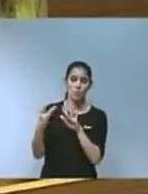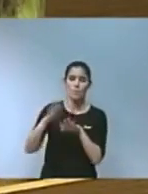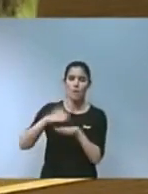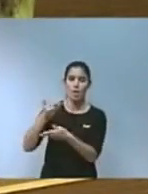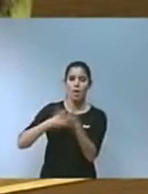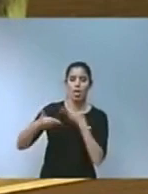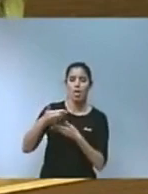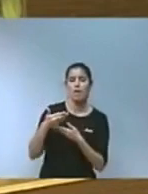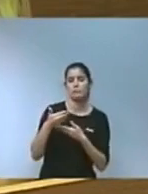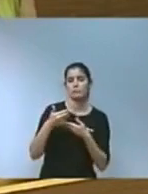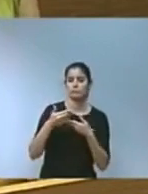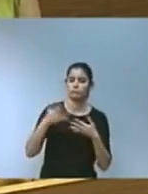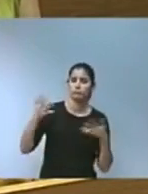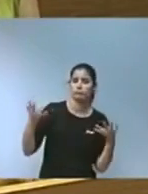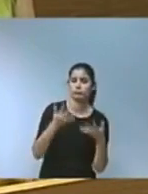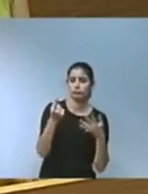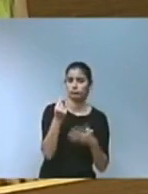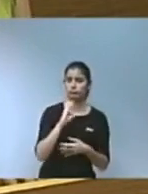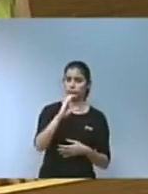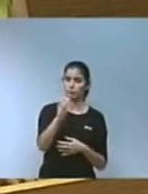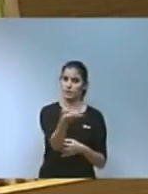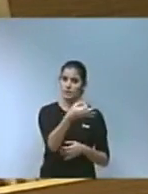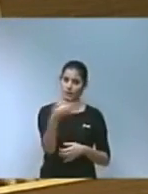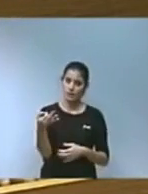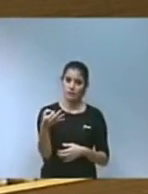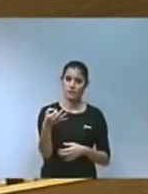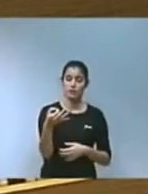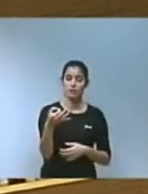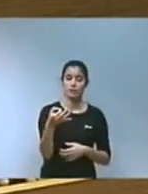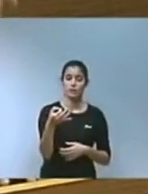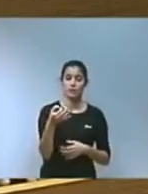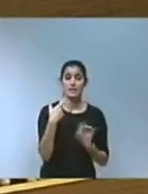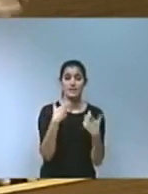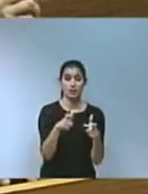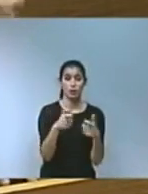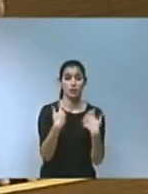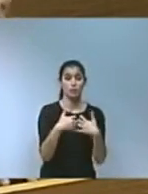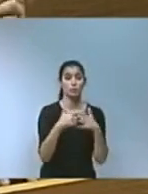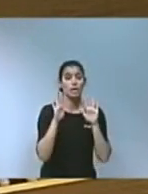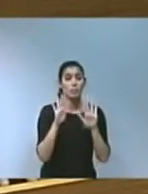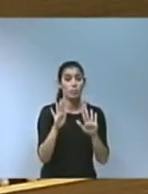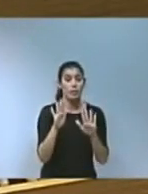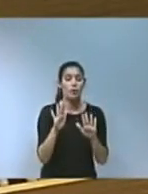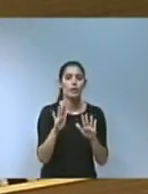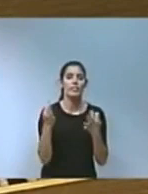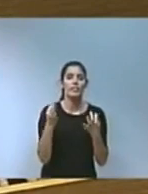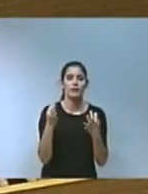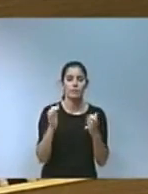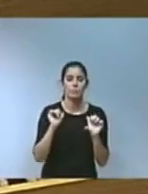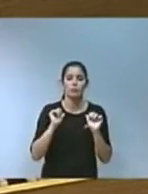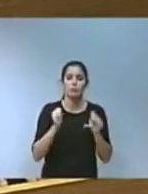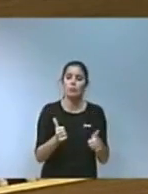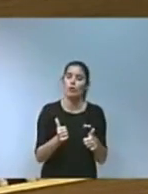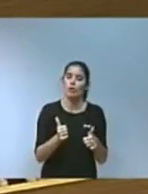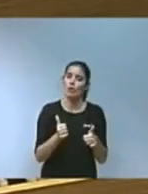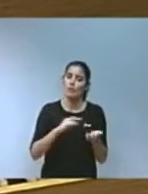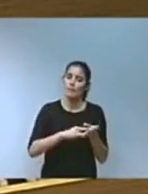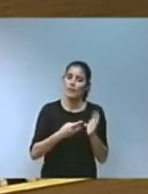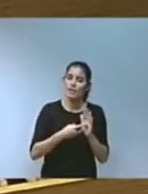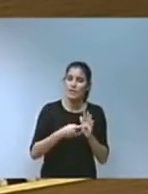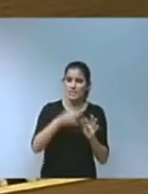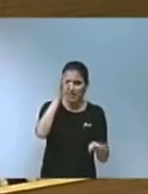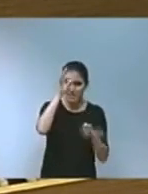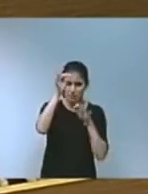eficiència energètica i energies renovables en el sector industrial. Però posarem en marxa plans específics de transició ecològica